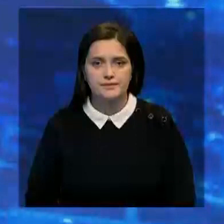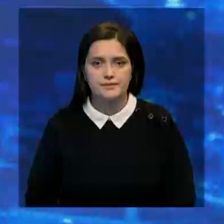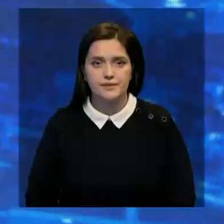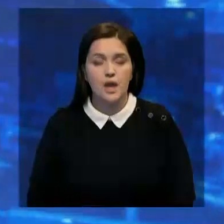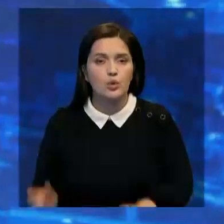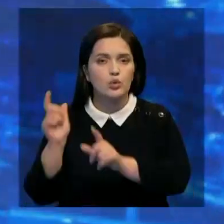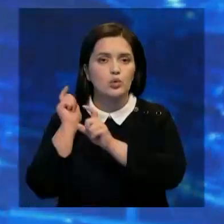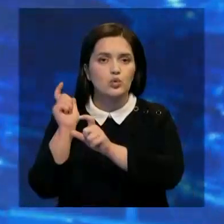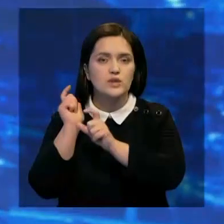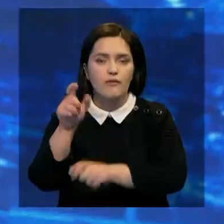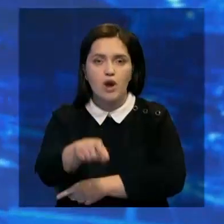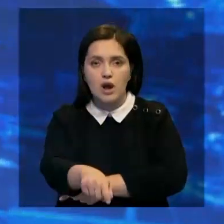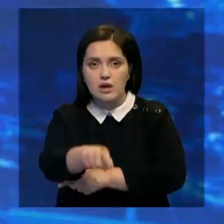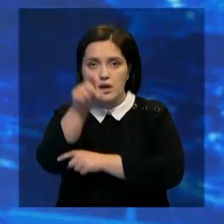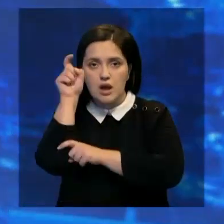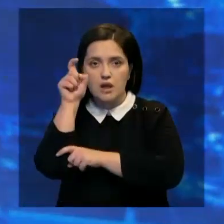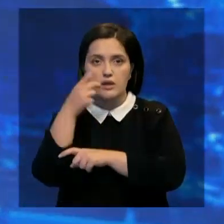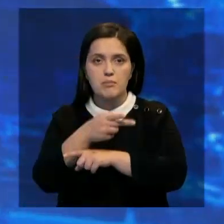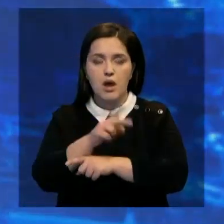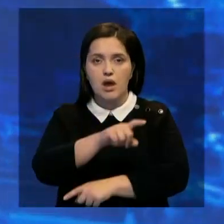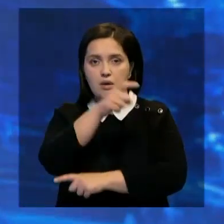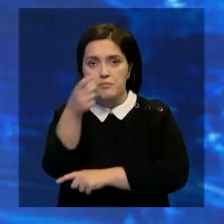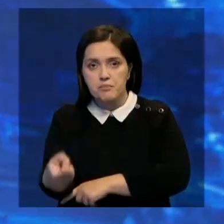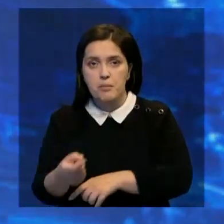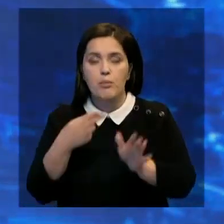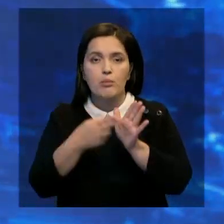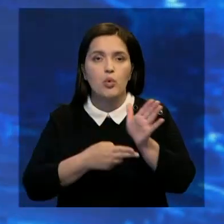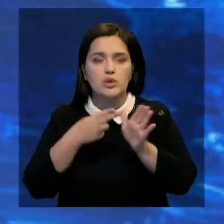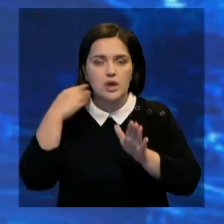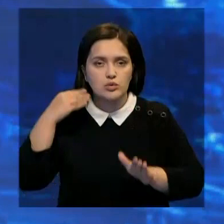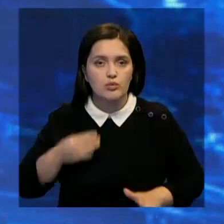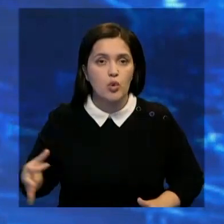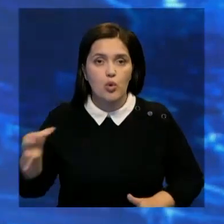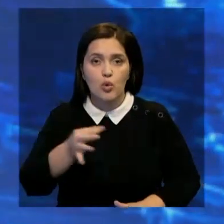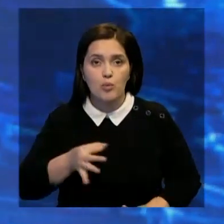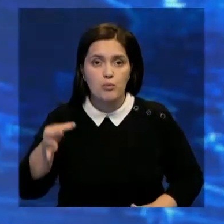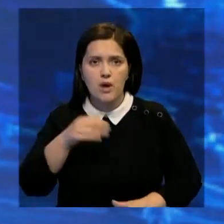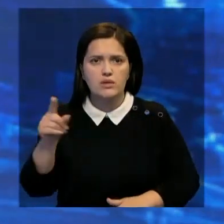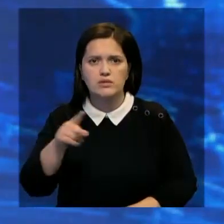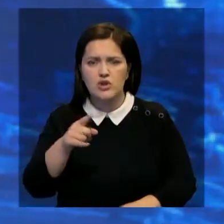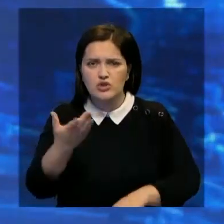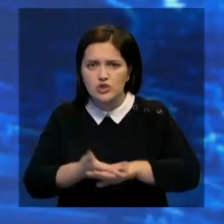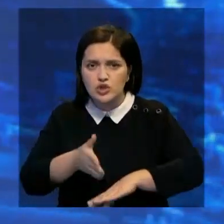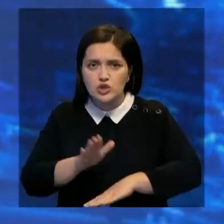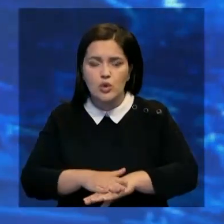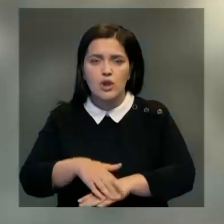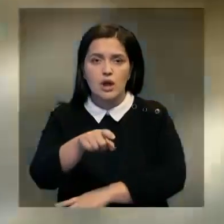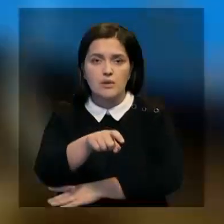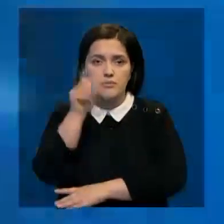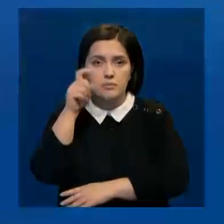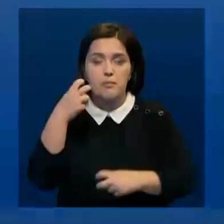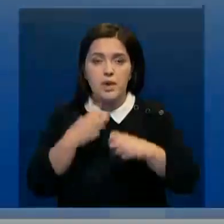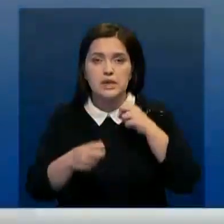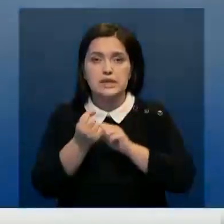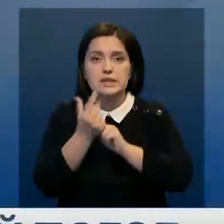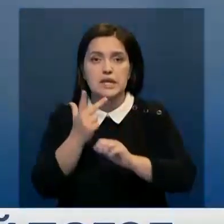Грузовой кран рухнул на пассажирский поезд в Актюбинской области. В результате падения многотонная конструкция повредила 13